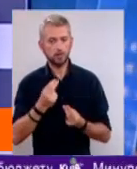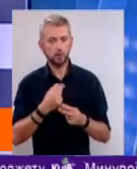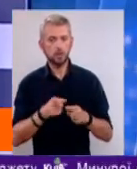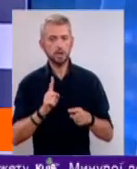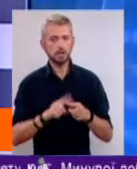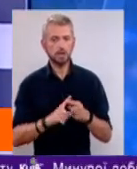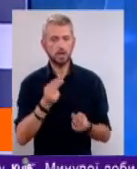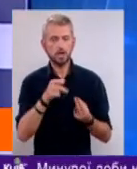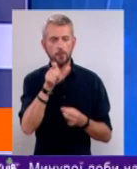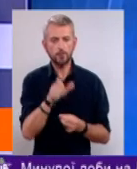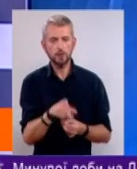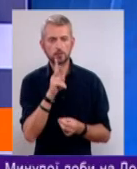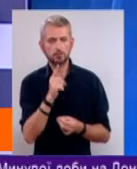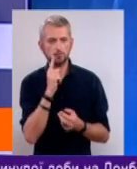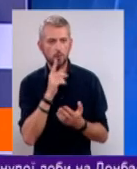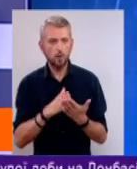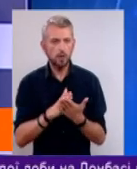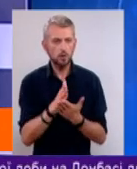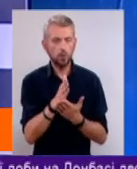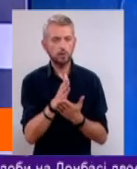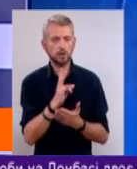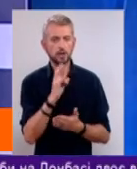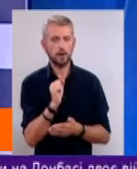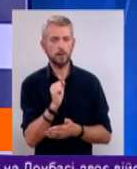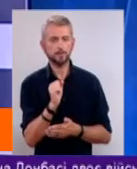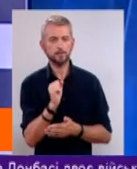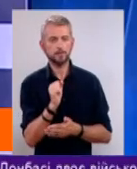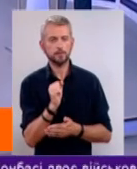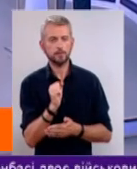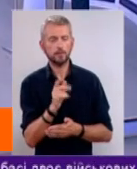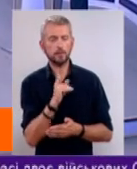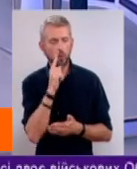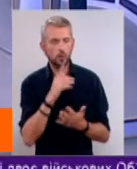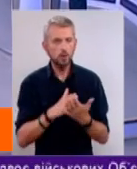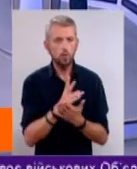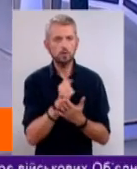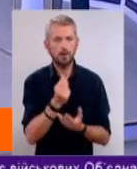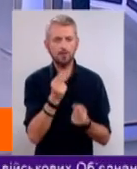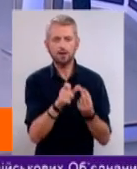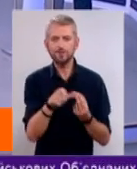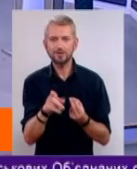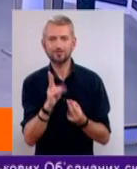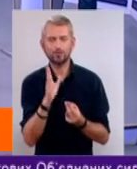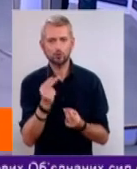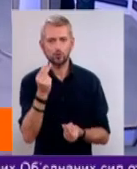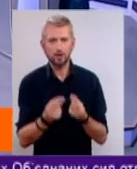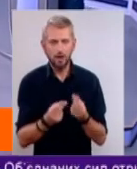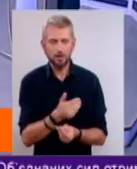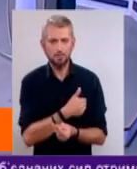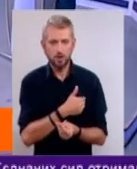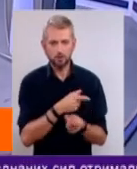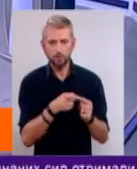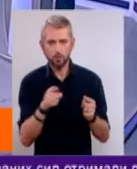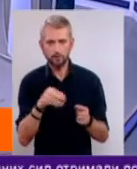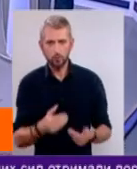гравець, який орієнтований на гравців, які будуть грати бажано впродовж всього